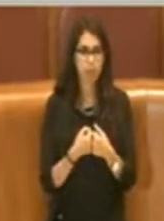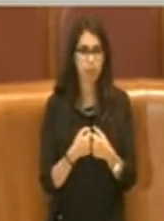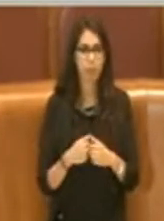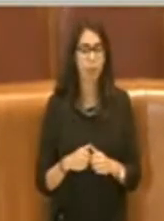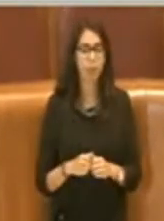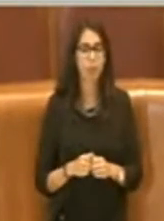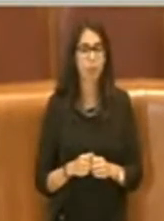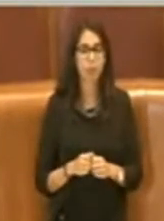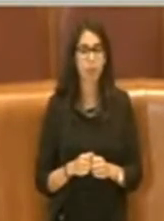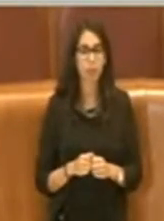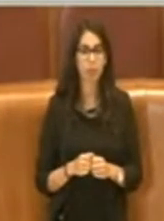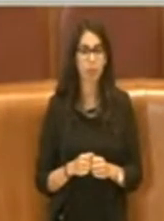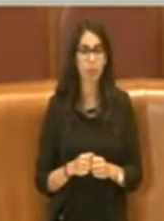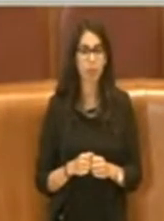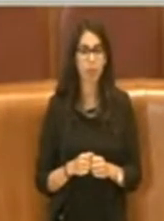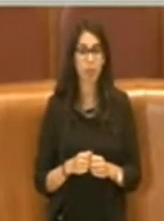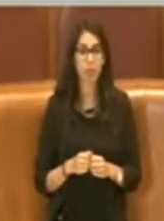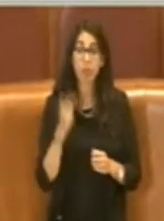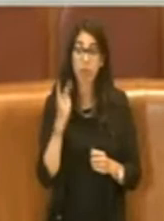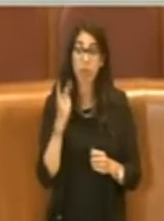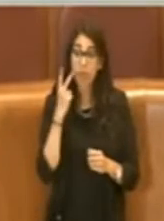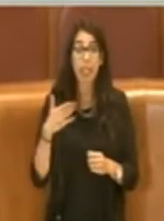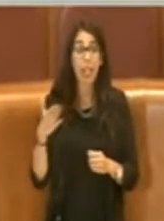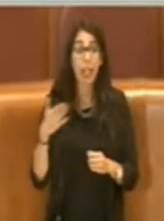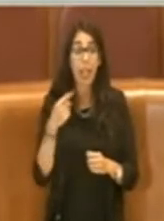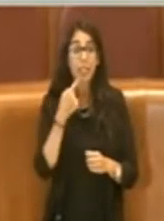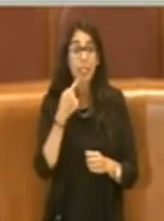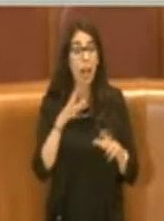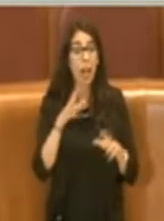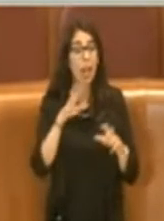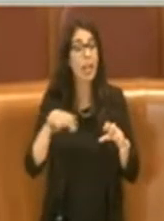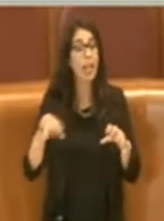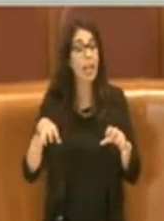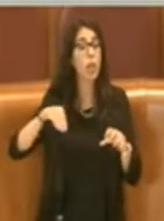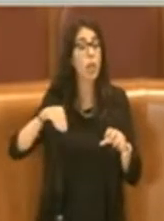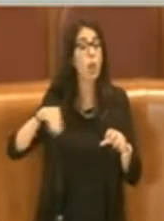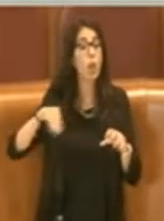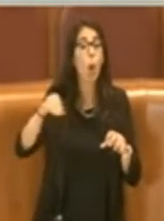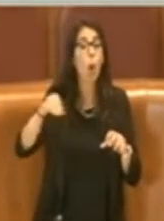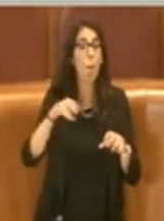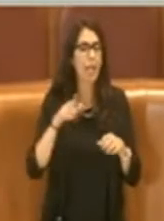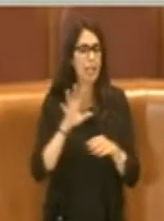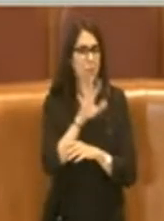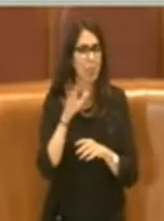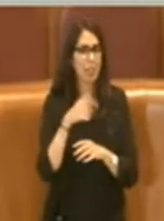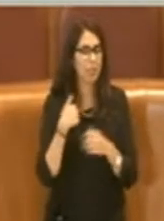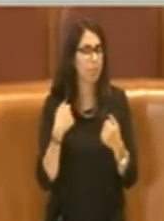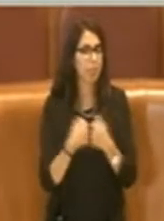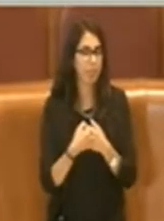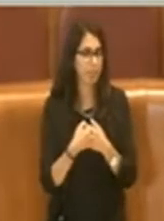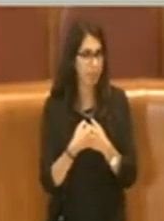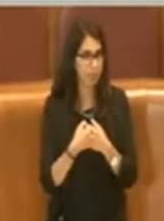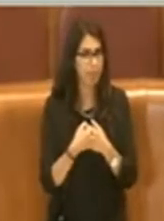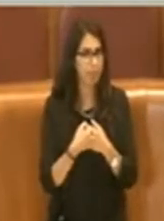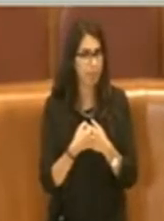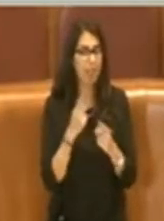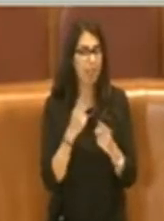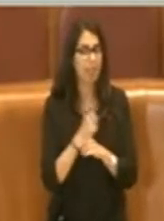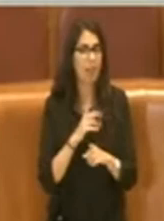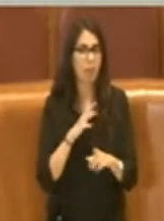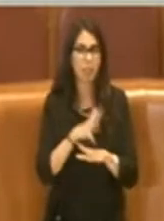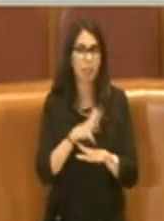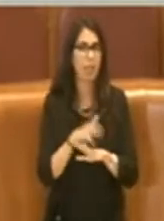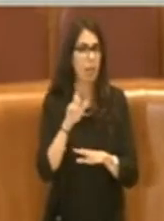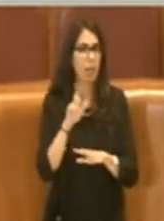sentire parlare la destra di Campi Nomadi, per cui devo necessariamente intervenire tutta questa